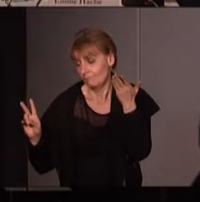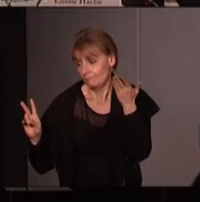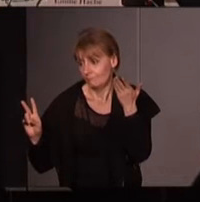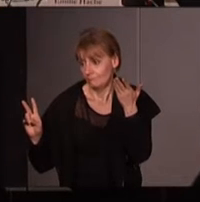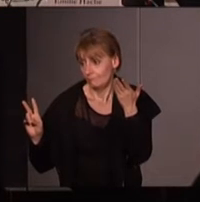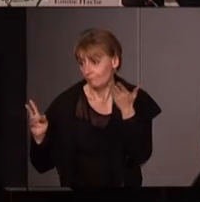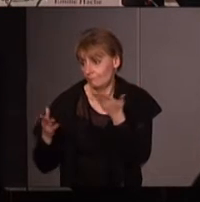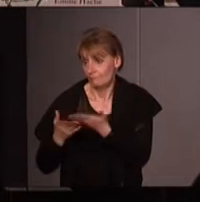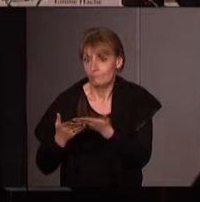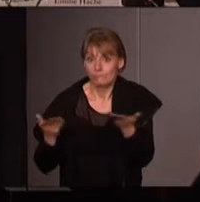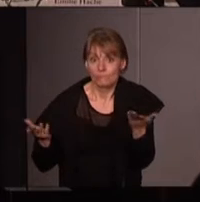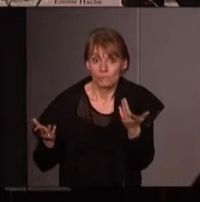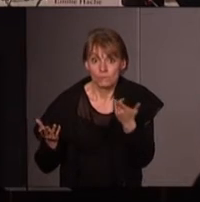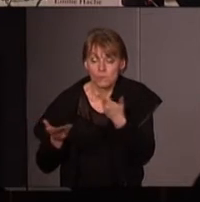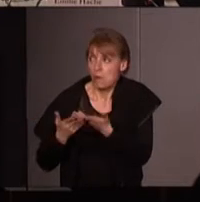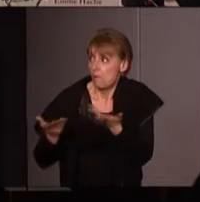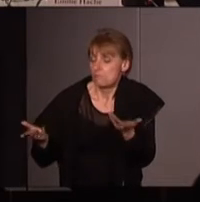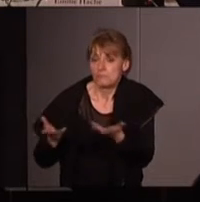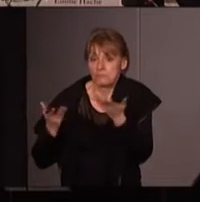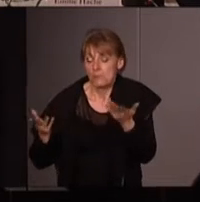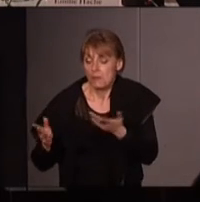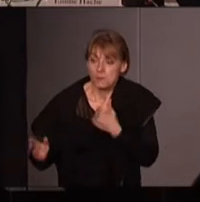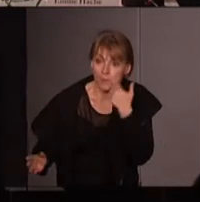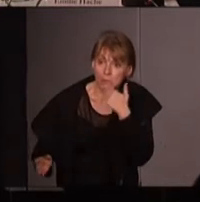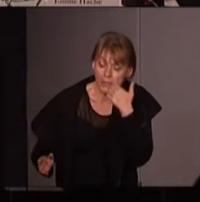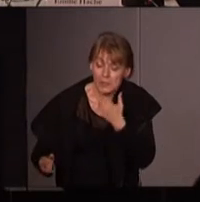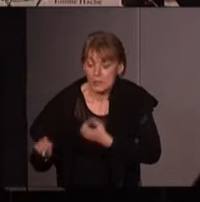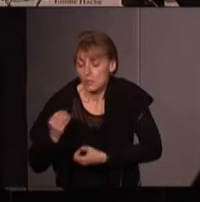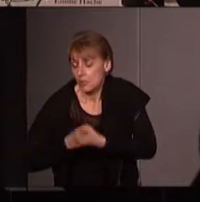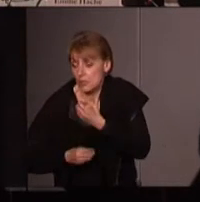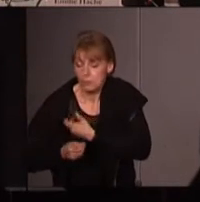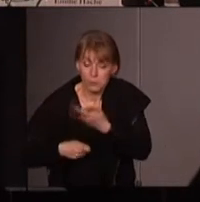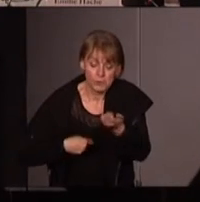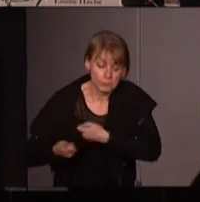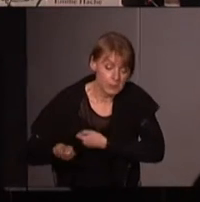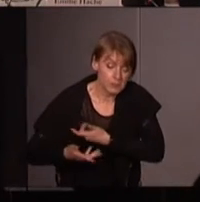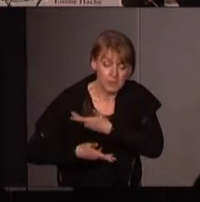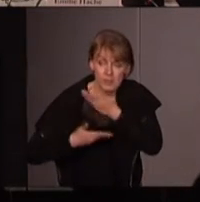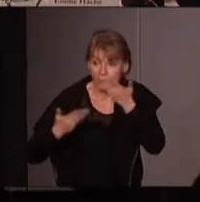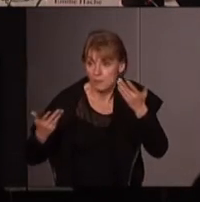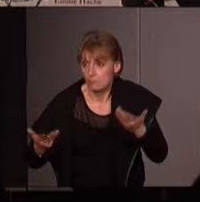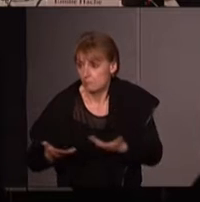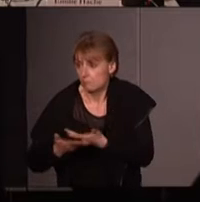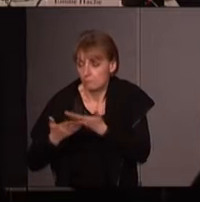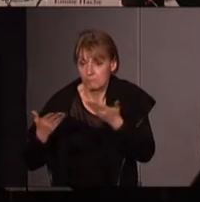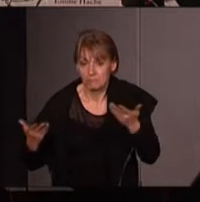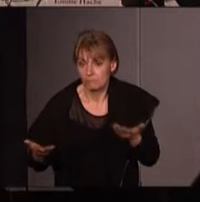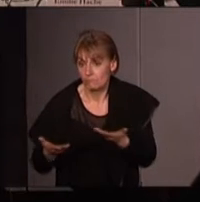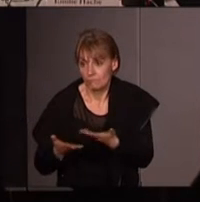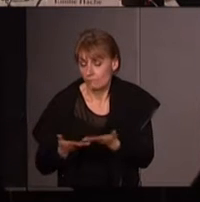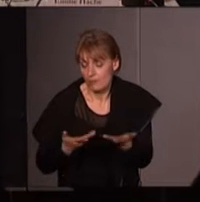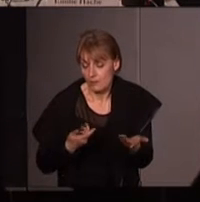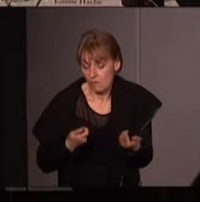trouver l'adjectif qui vous convient justement pénible voilà déplacé pas du tout voilà